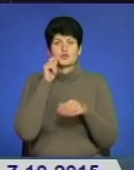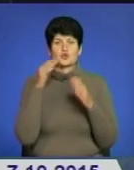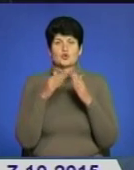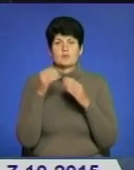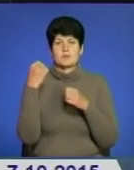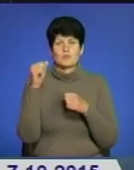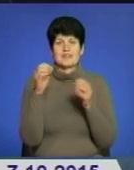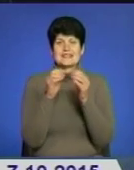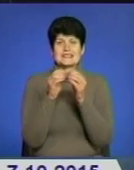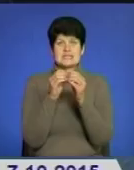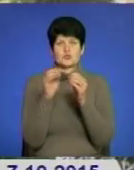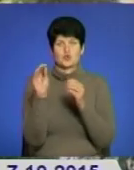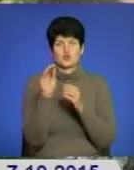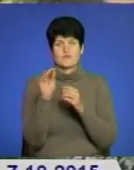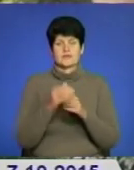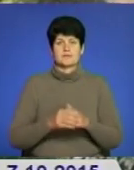10 жовтня.